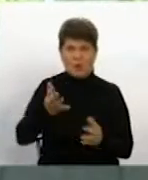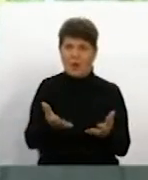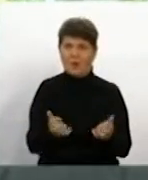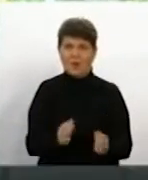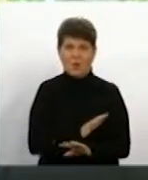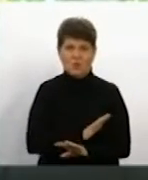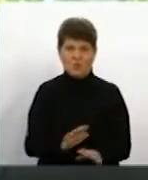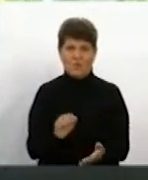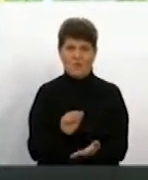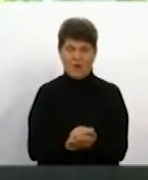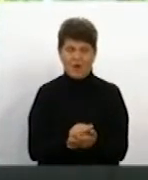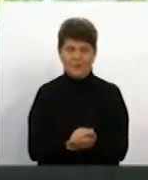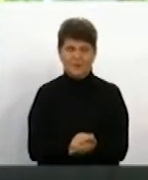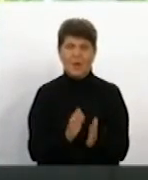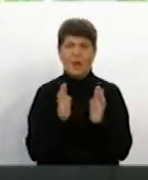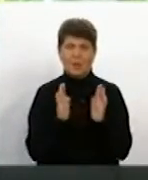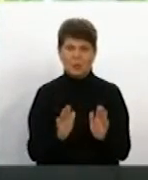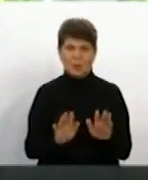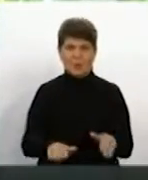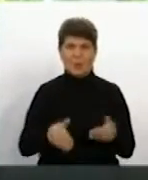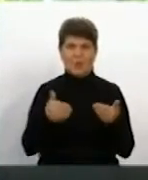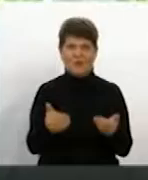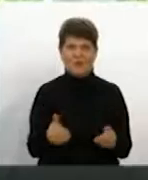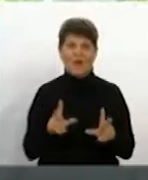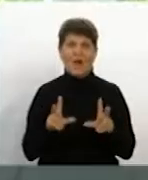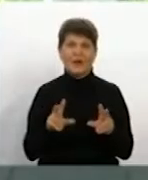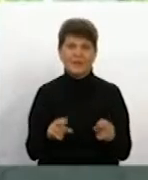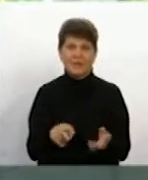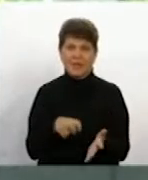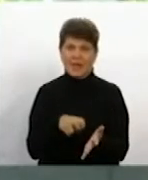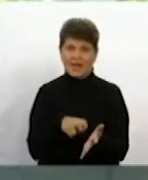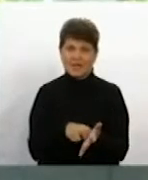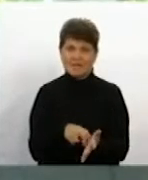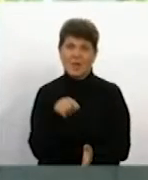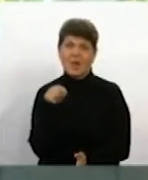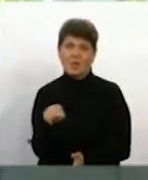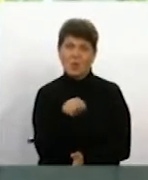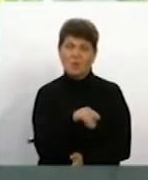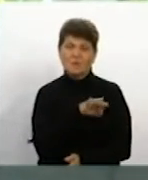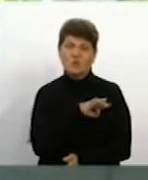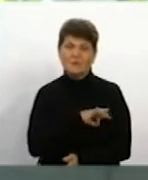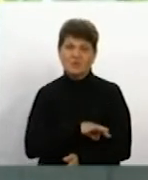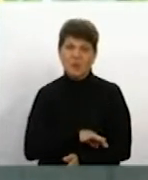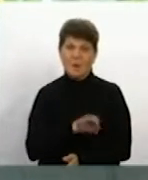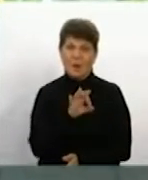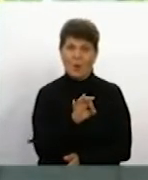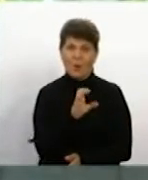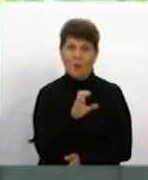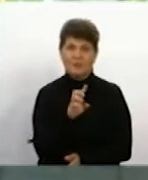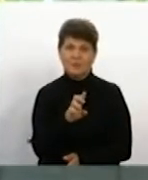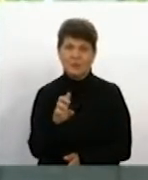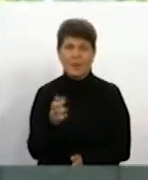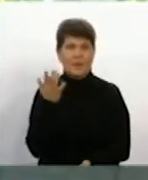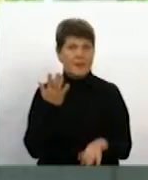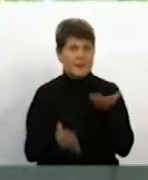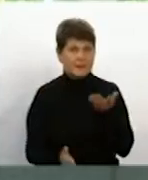пропонувати гарантійні листи і безпосередні договори споживачам, це ОСББ, що у